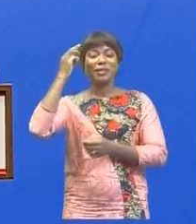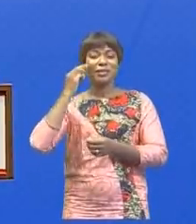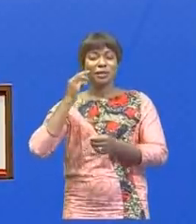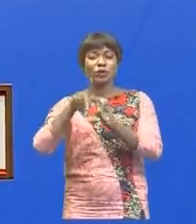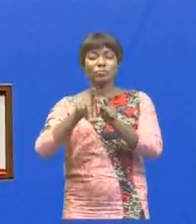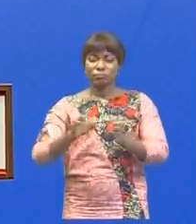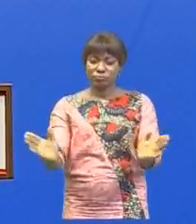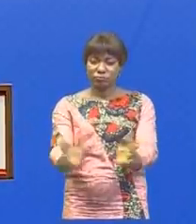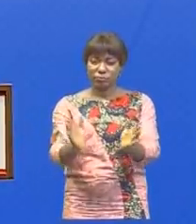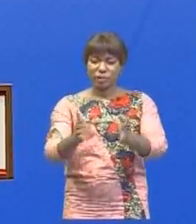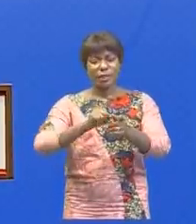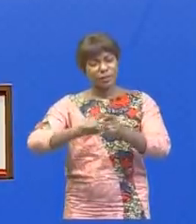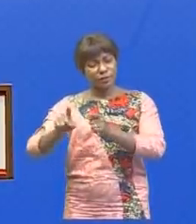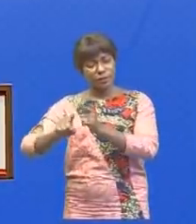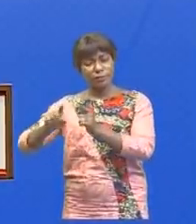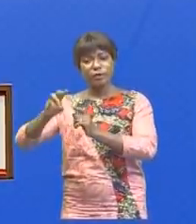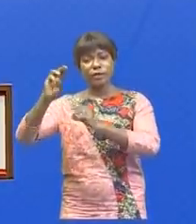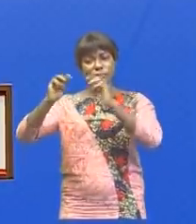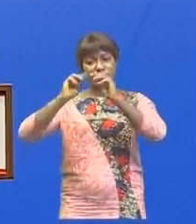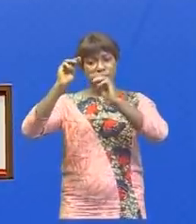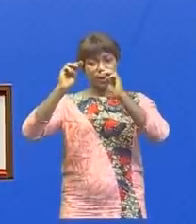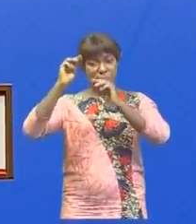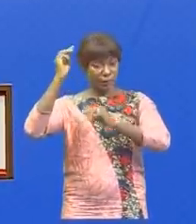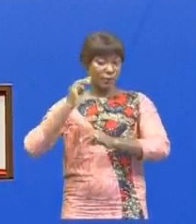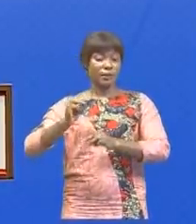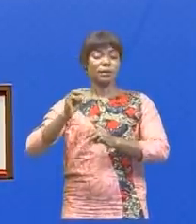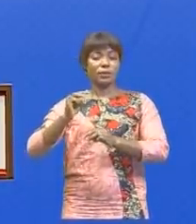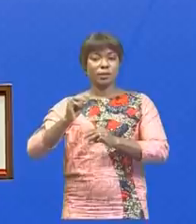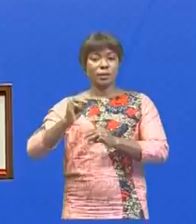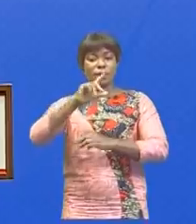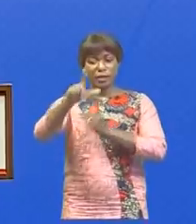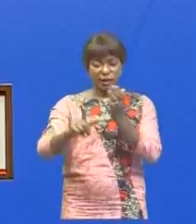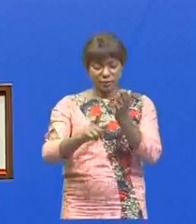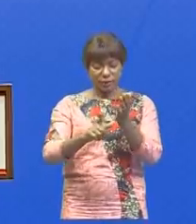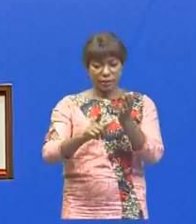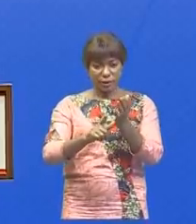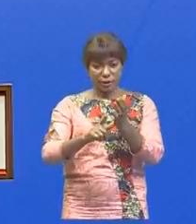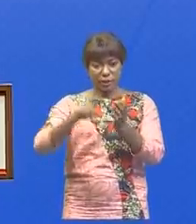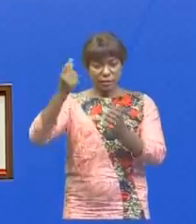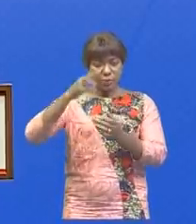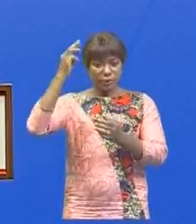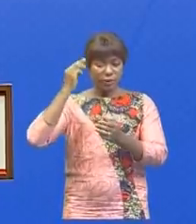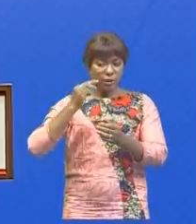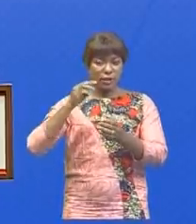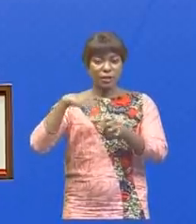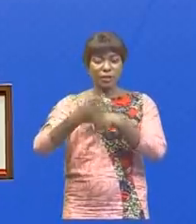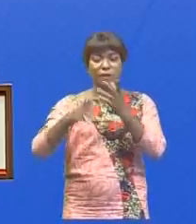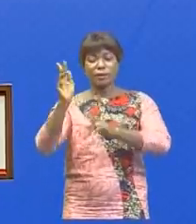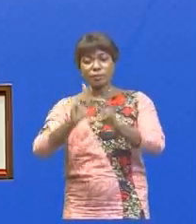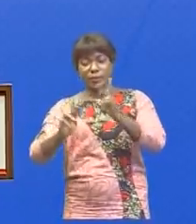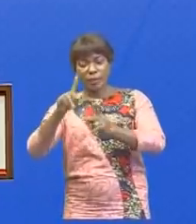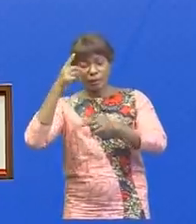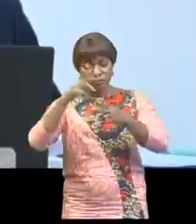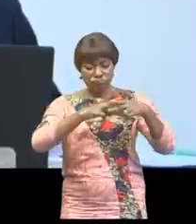exhorté les différents ministres à impliquer le vice-premier ministre ministre de la fonction publique dans la